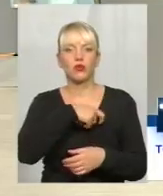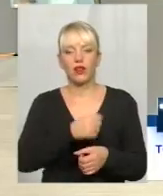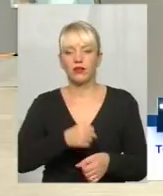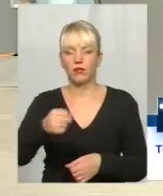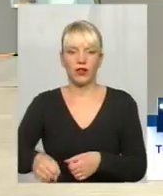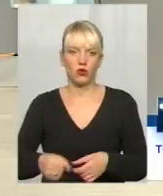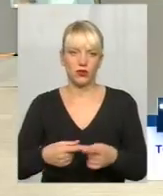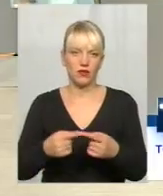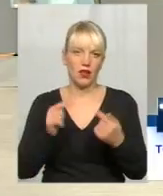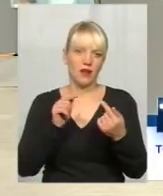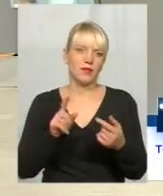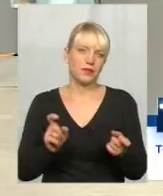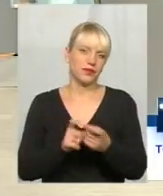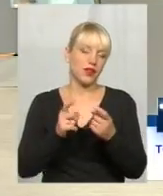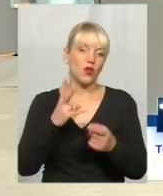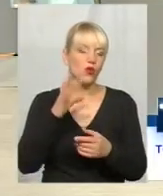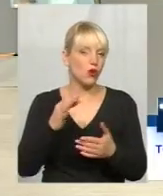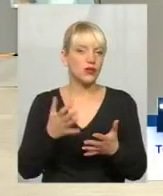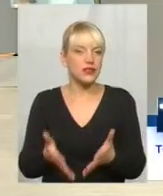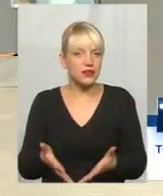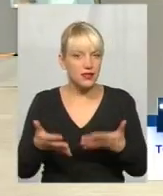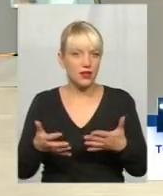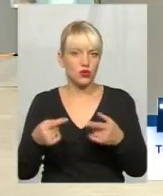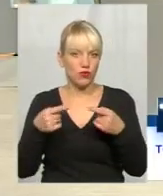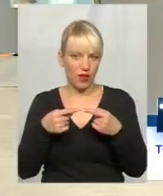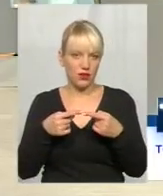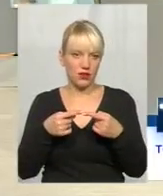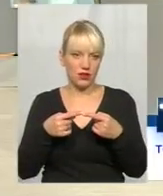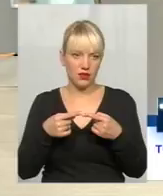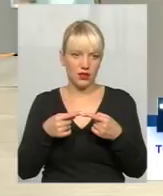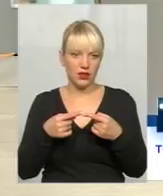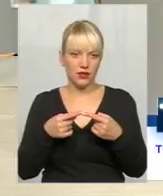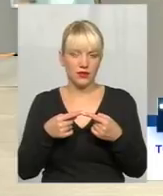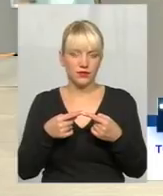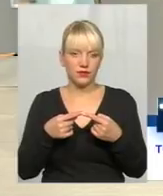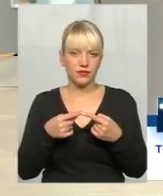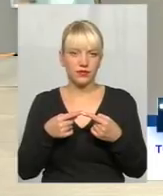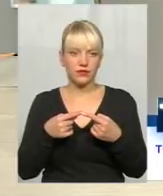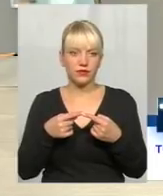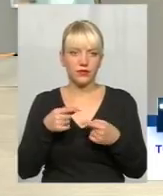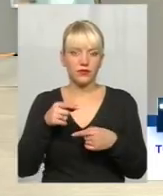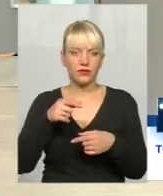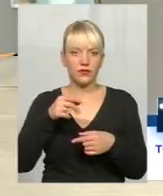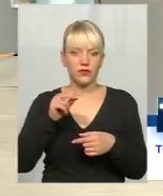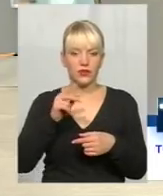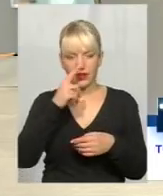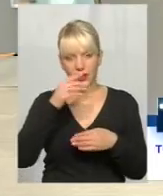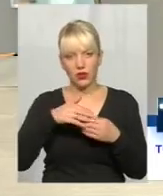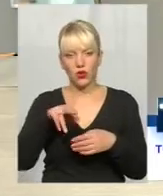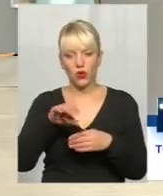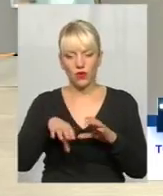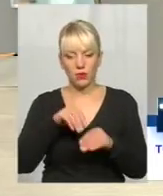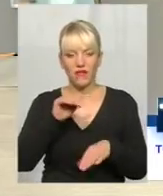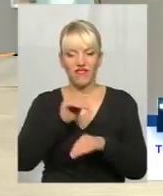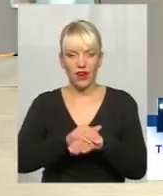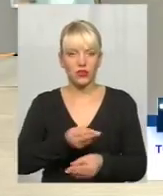власне, нам вдалося зафіксувати в четвер, незадовго до дня виборів, факт